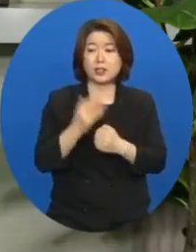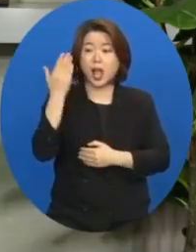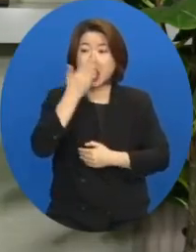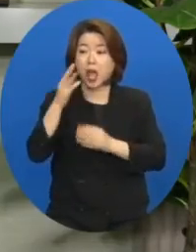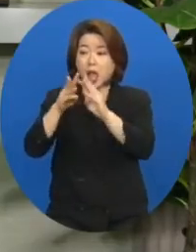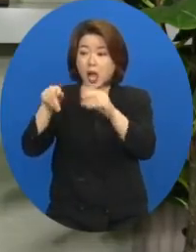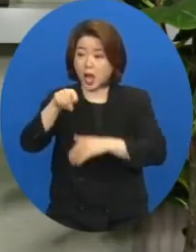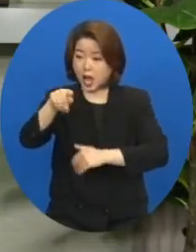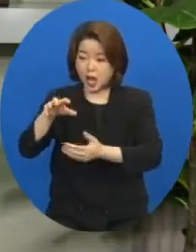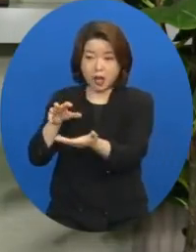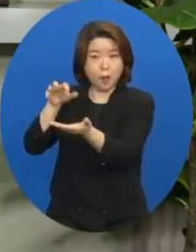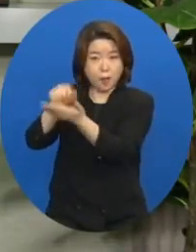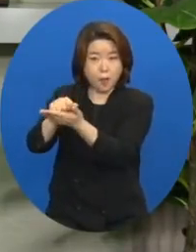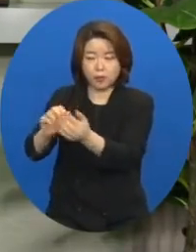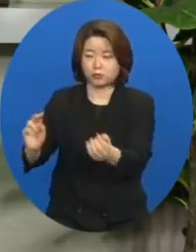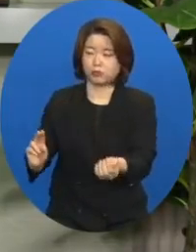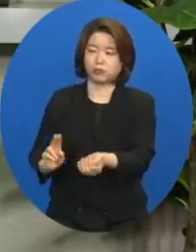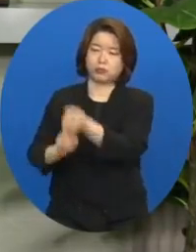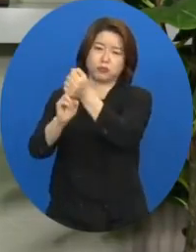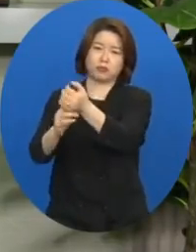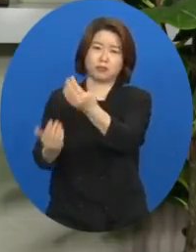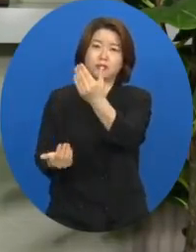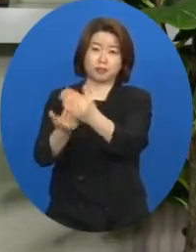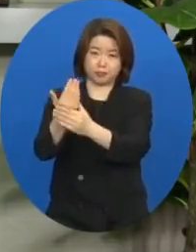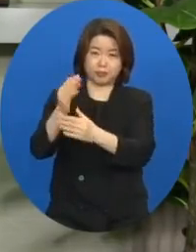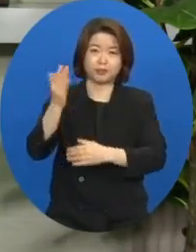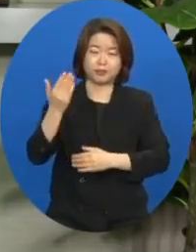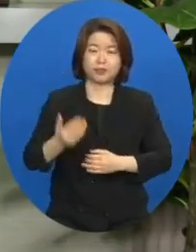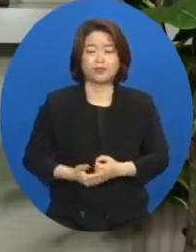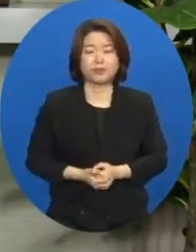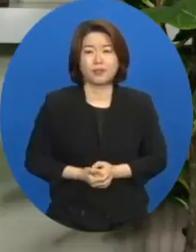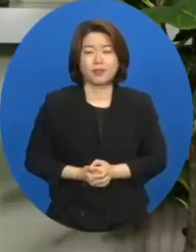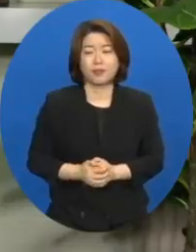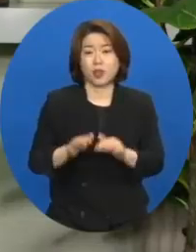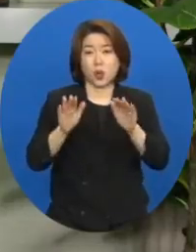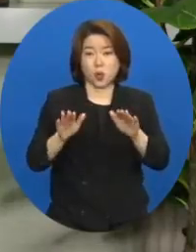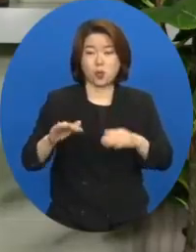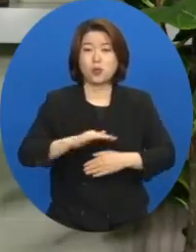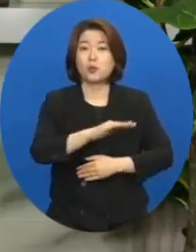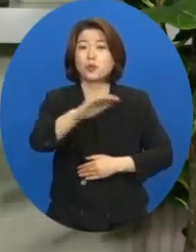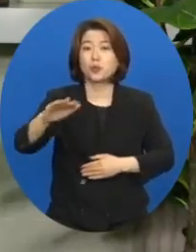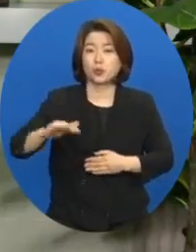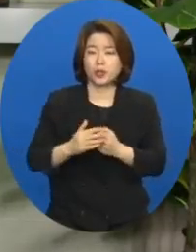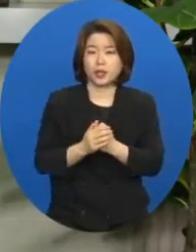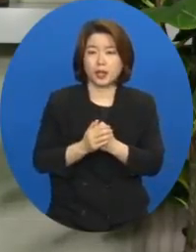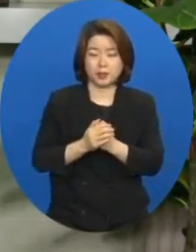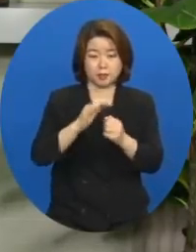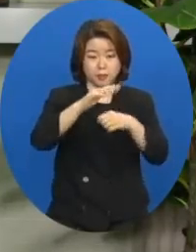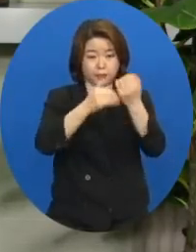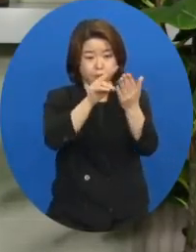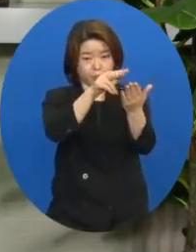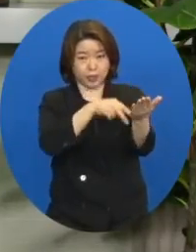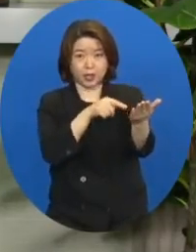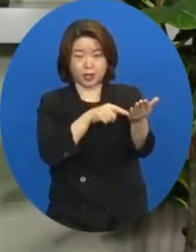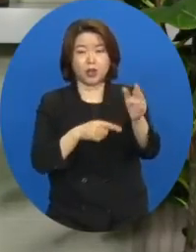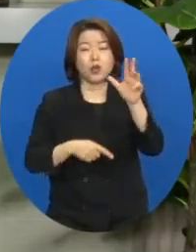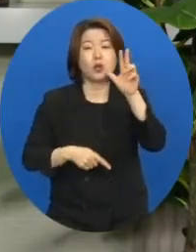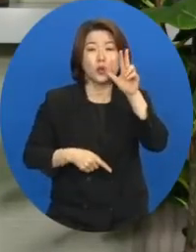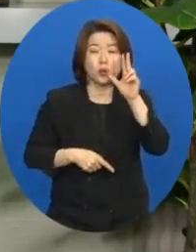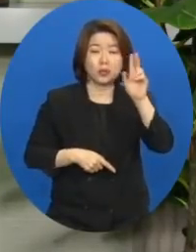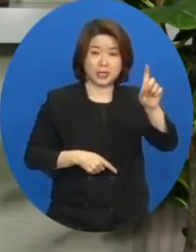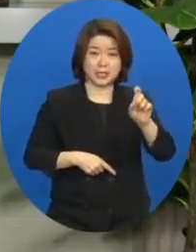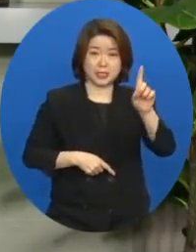놀라운 기적이 일어나게 된 겁니다. 오늘 우리가 본 여호수와 11장은